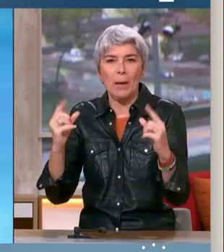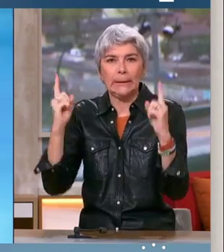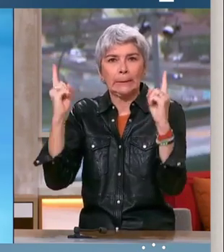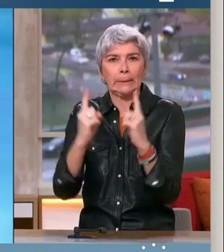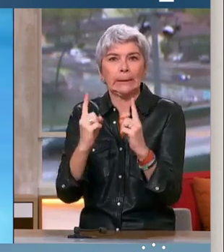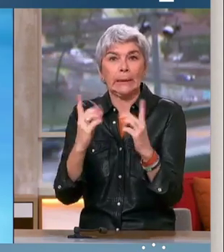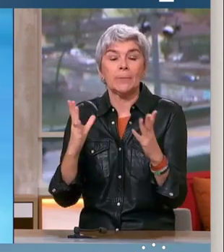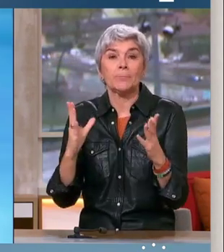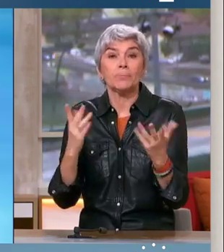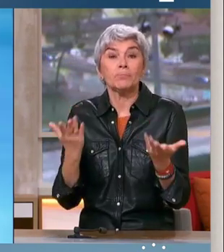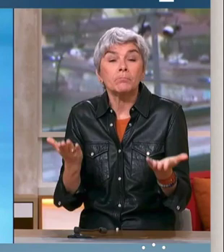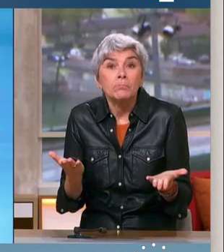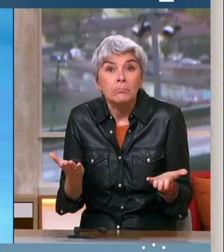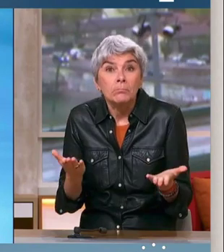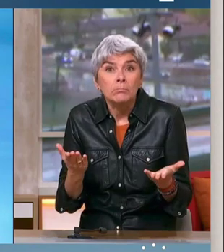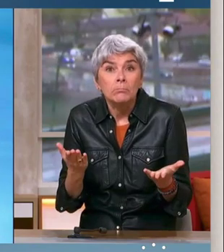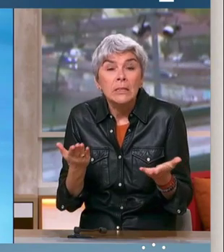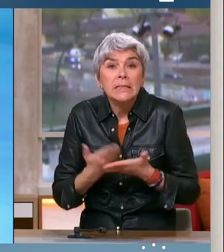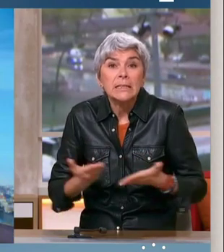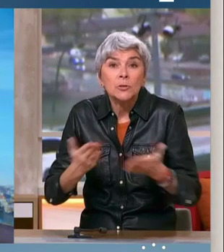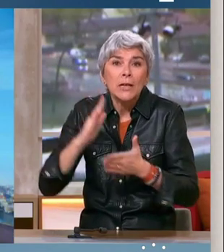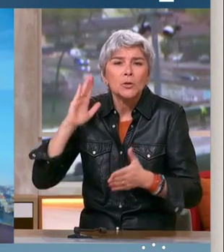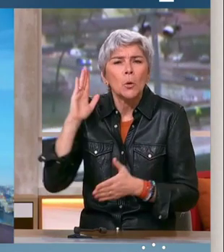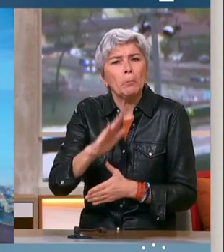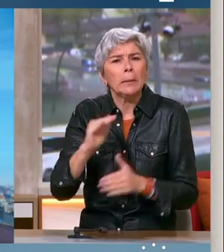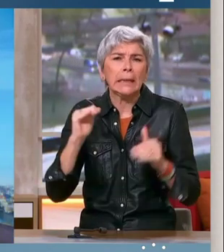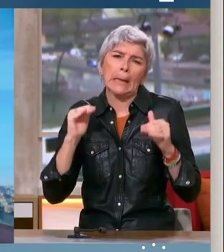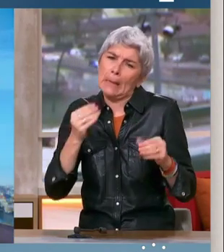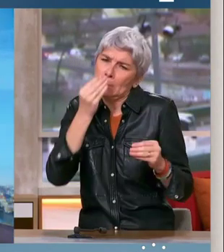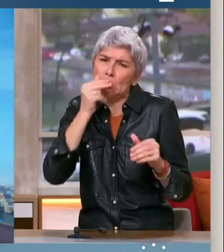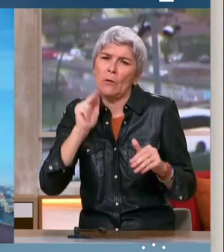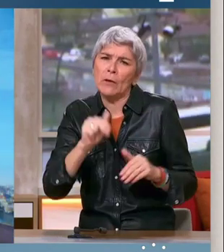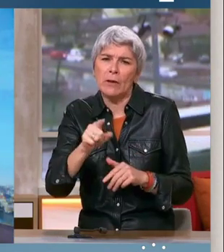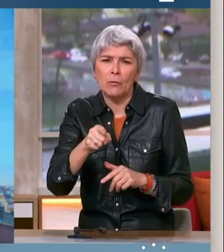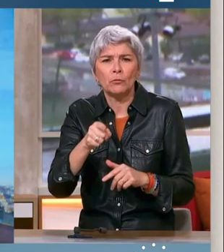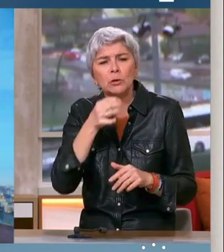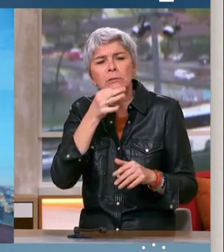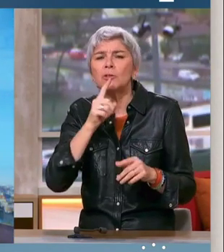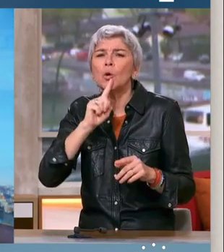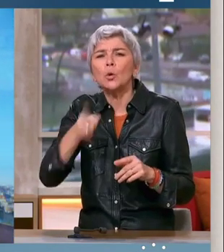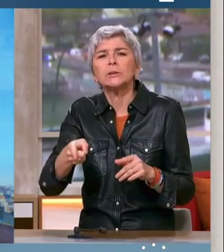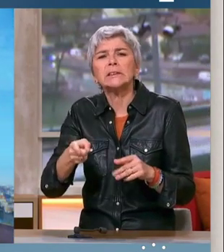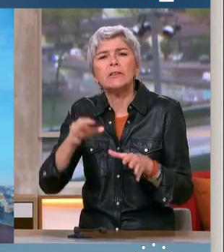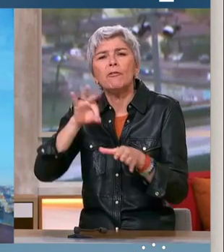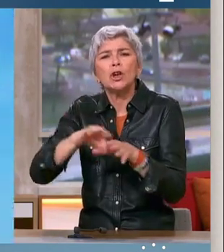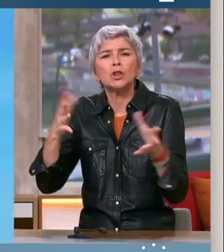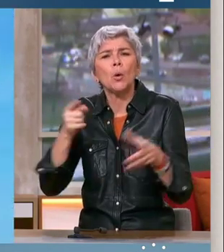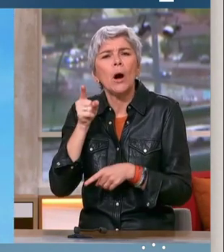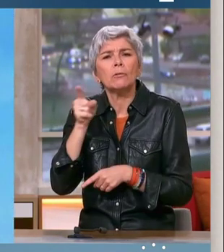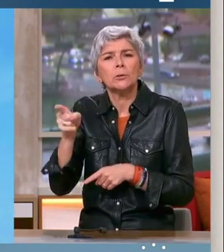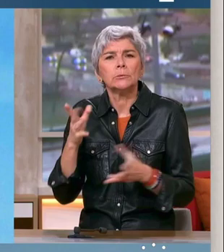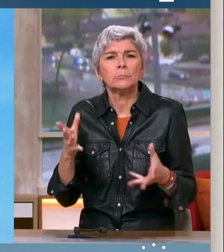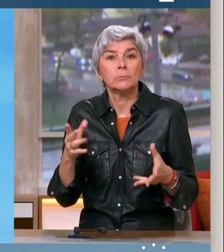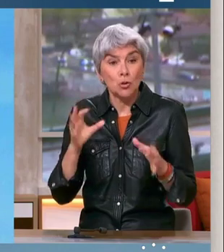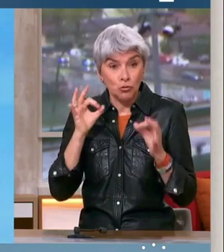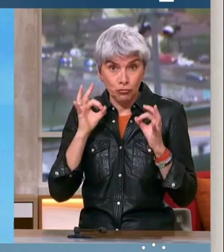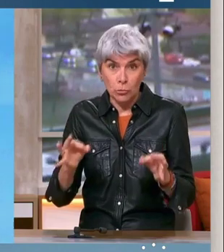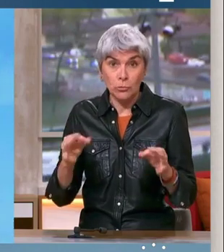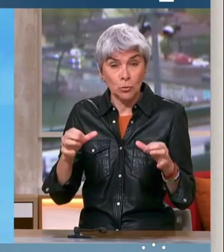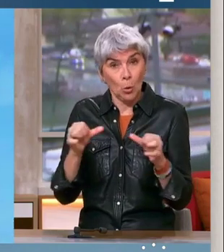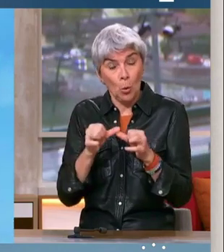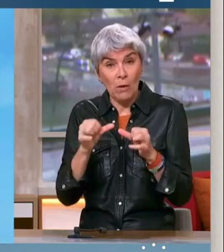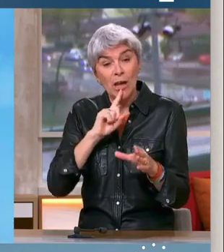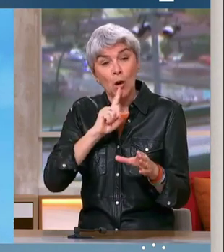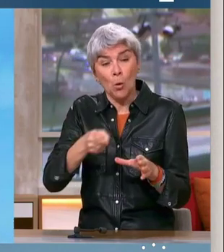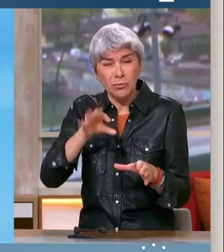Macron. Est-ce que dans ce cas de figure qui est quand même probable, vous donnerez une consigne de vote dimanche ? D'abord, bien sûr, nous donnerons une